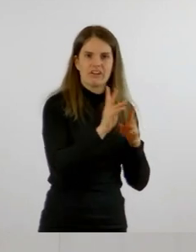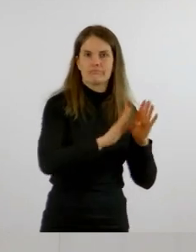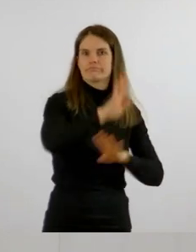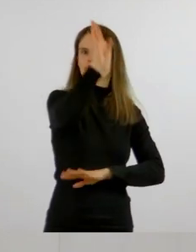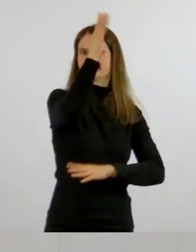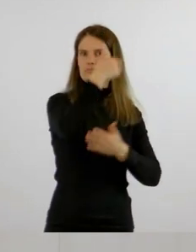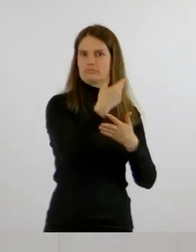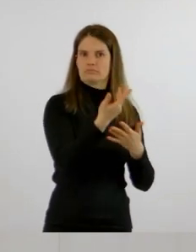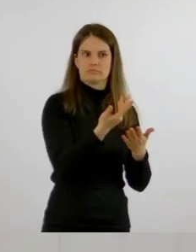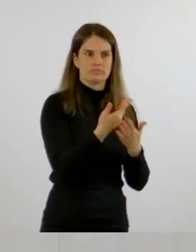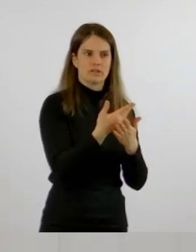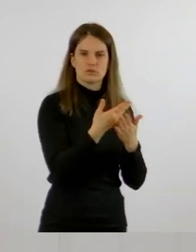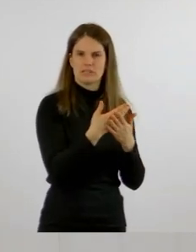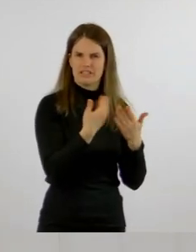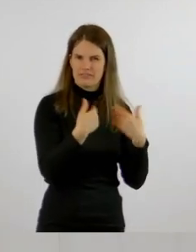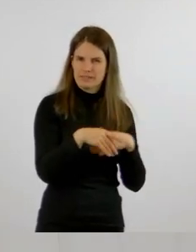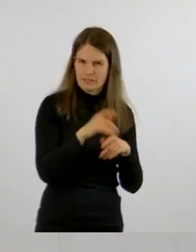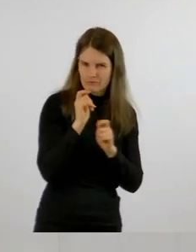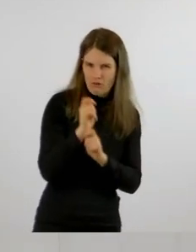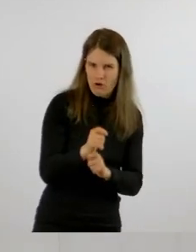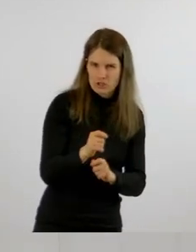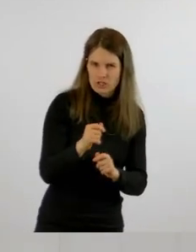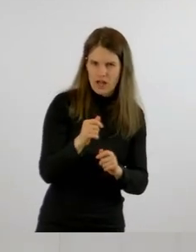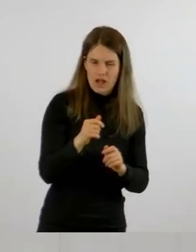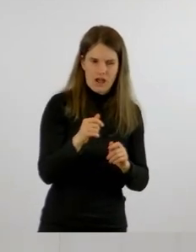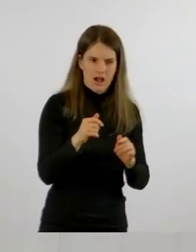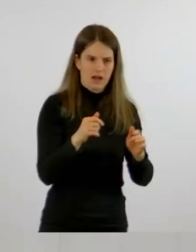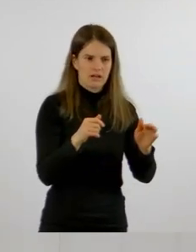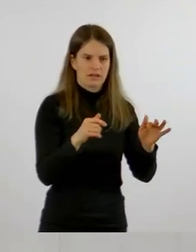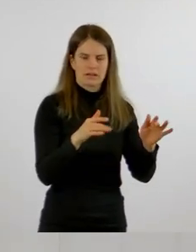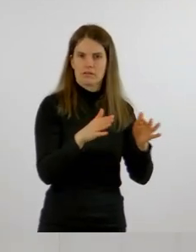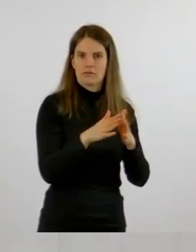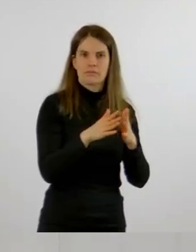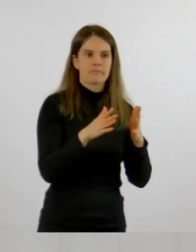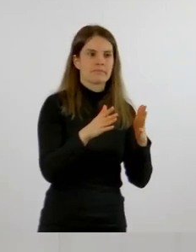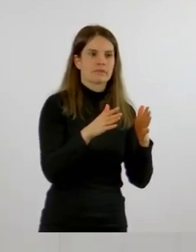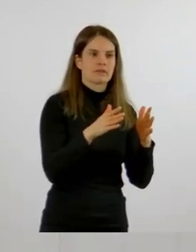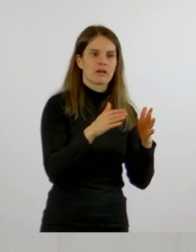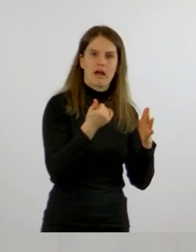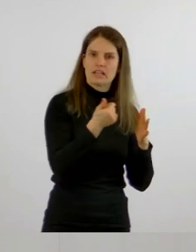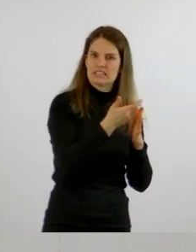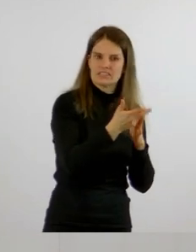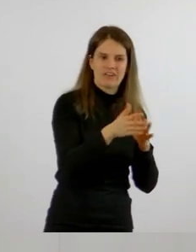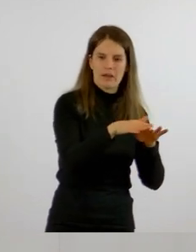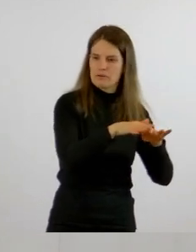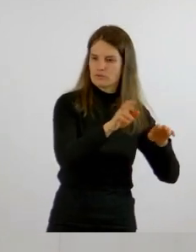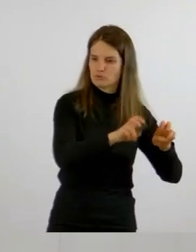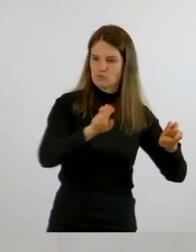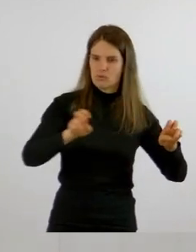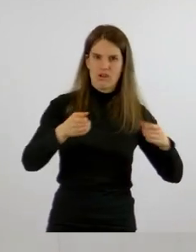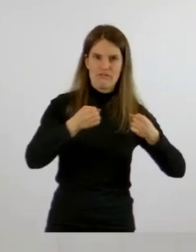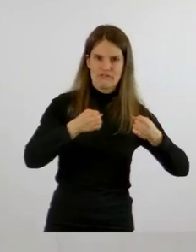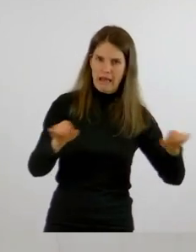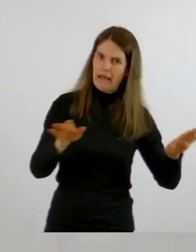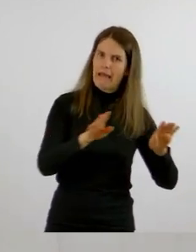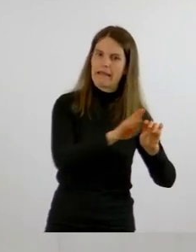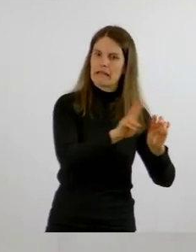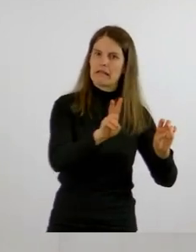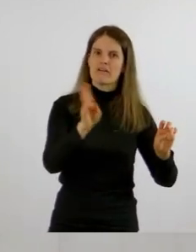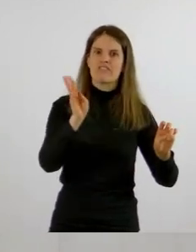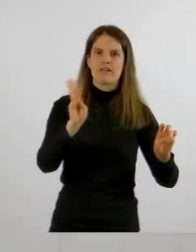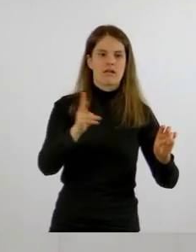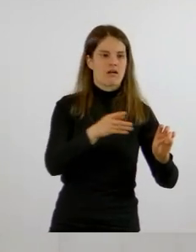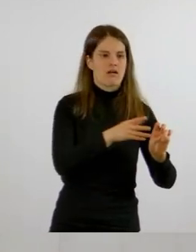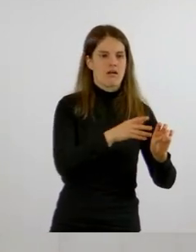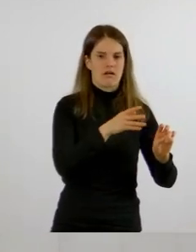zum Beispiel in dem Vorschlag, da sollen also freie Plätze bleiben, um dann Menschen dort sozusagen